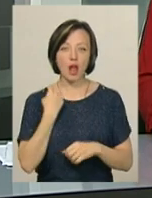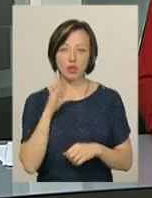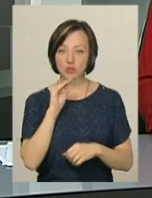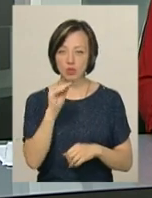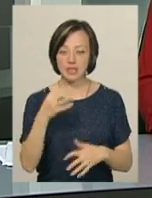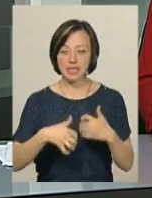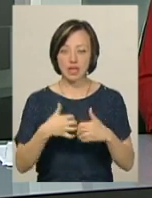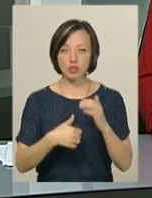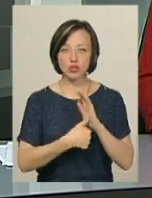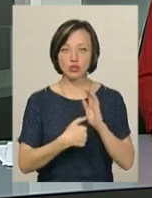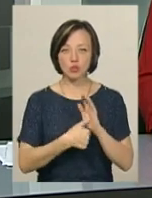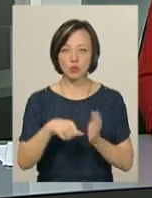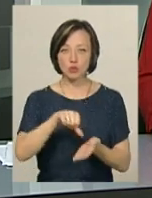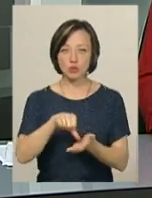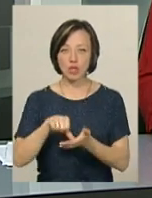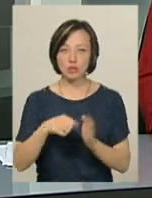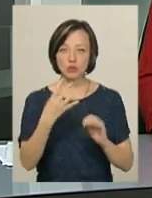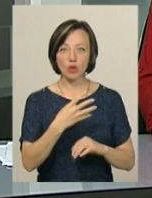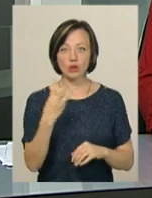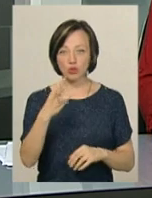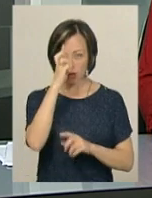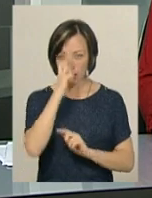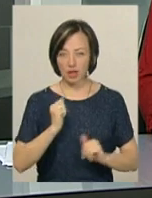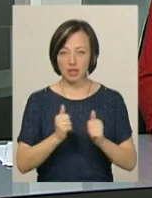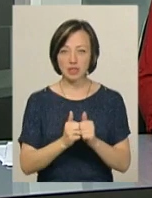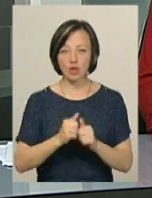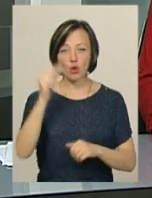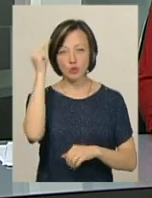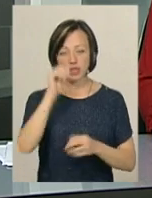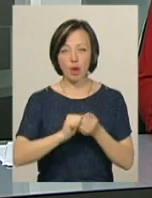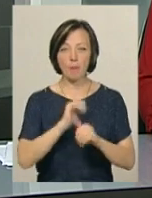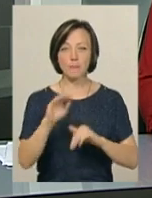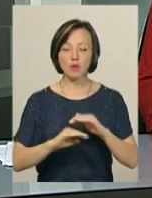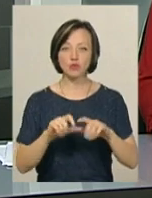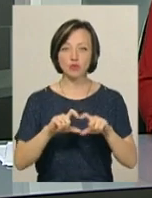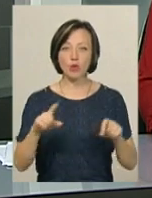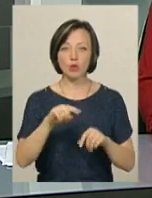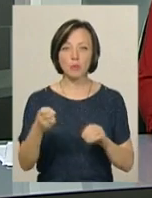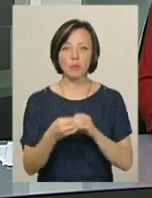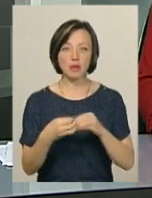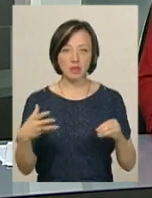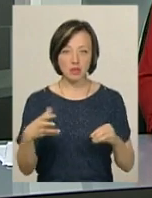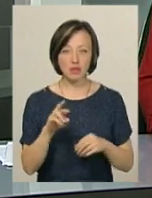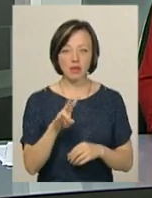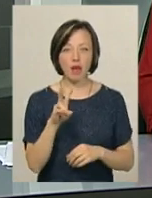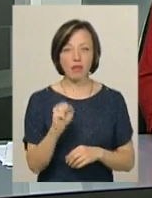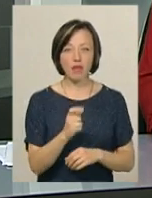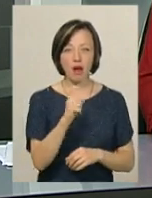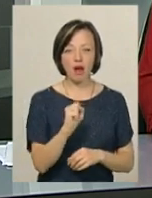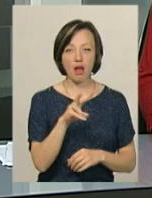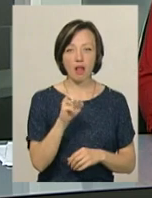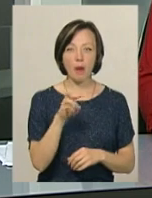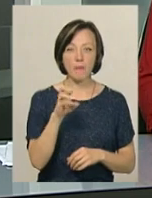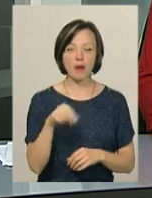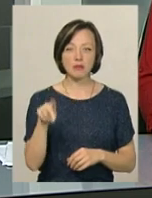Серед шести сотень учасників із 43 країн – учениця Кам'янець-Подільської школи номер 15 Яна Халамандра. Вона